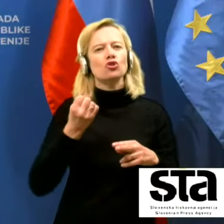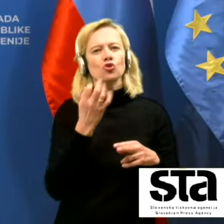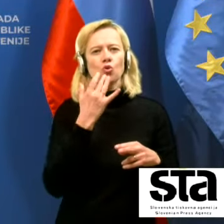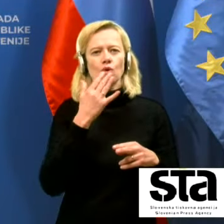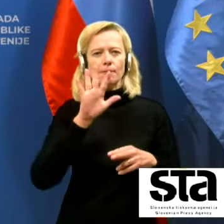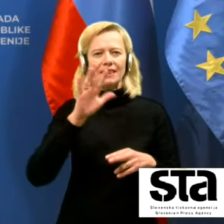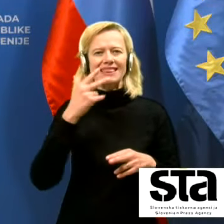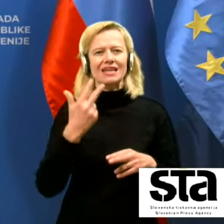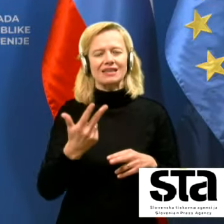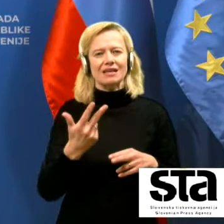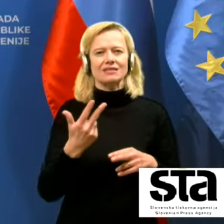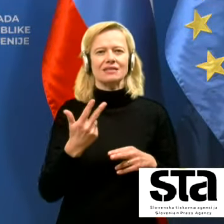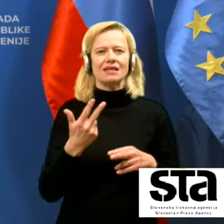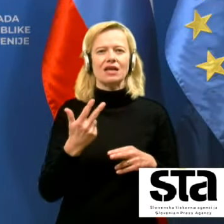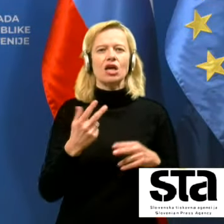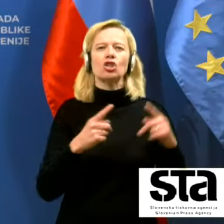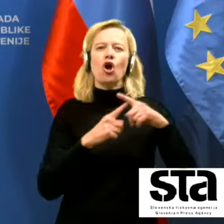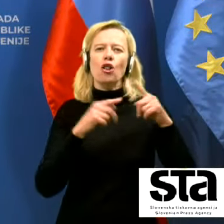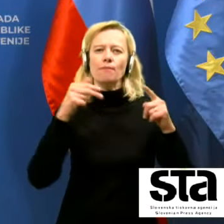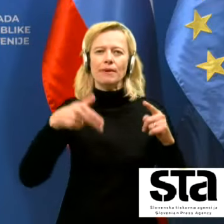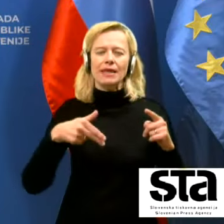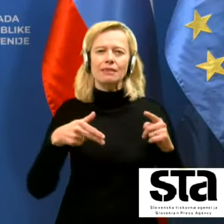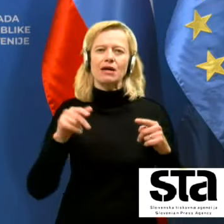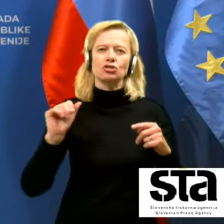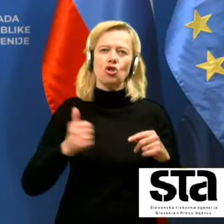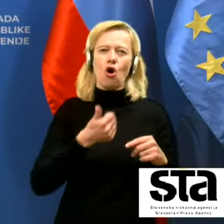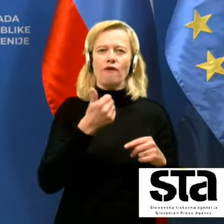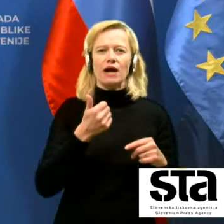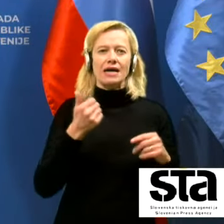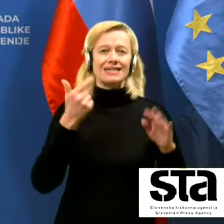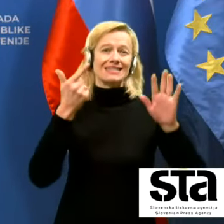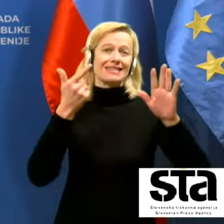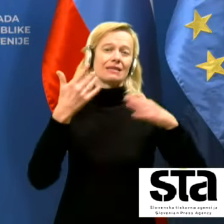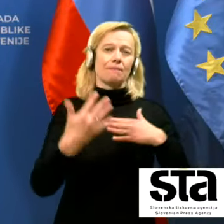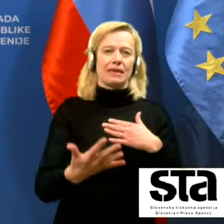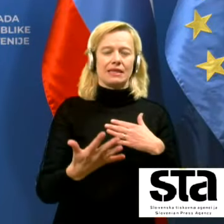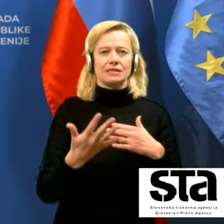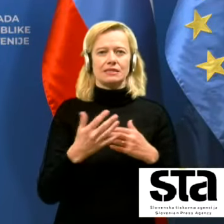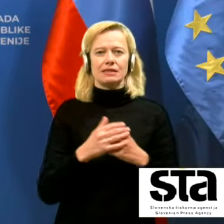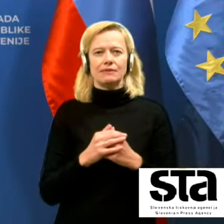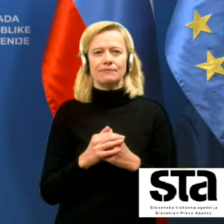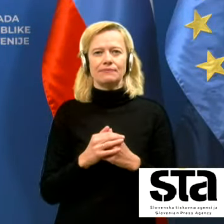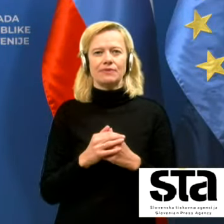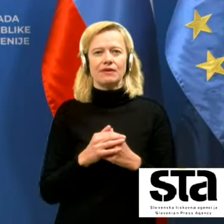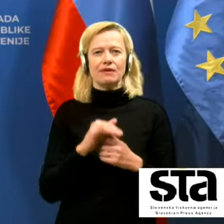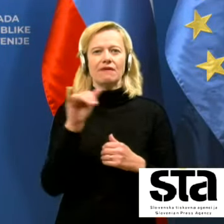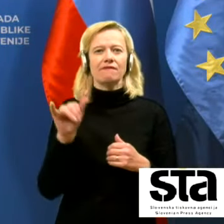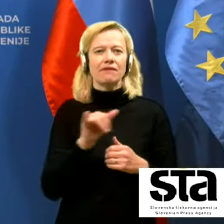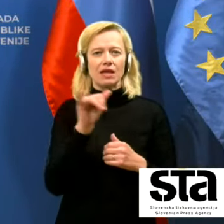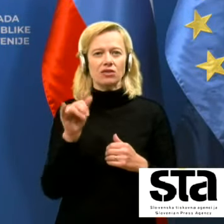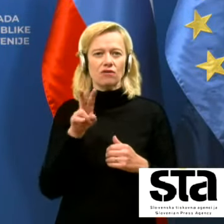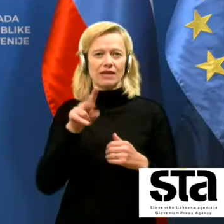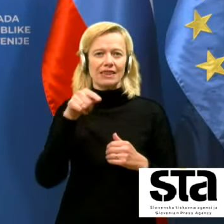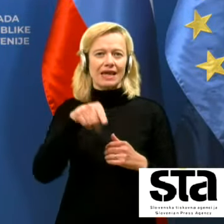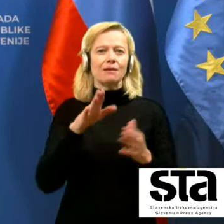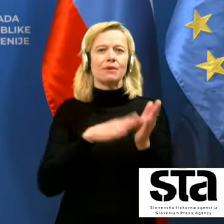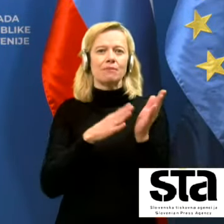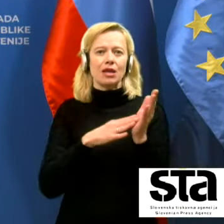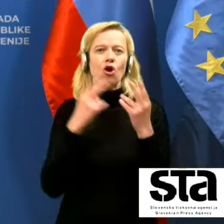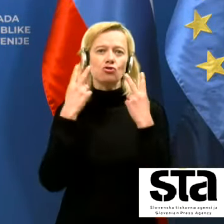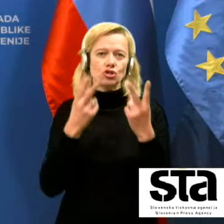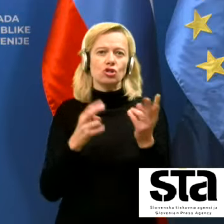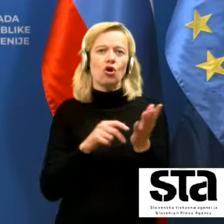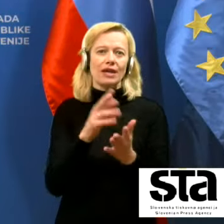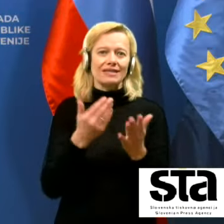35, Tolmin pa znova kar 57. Vedno v teh primerjih očitno